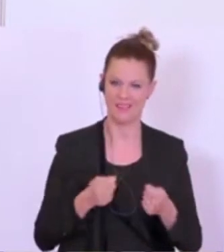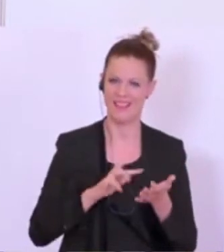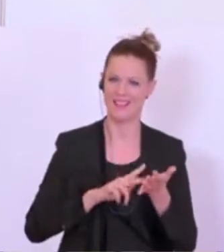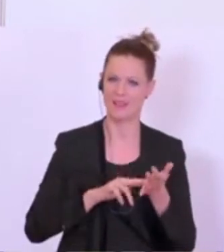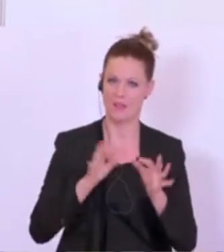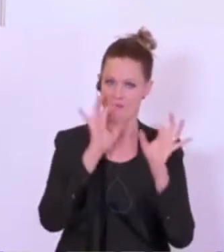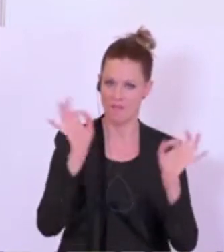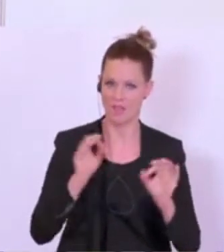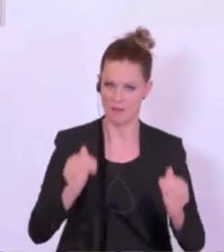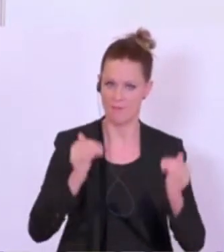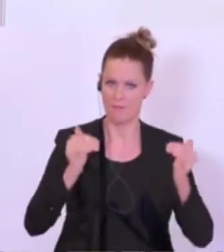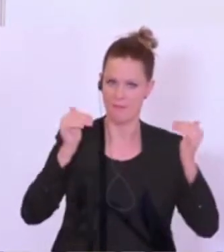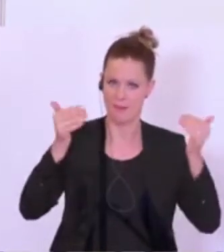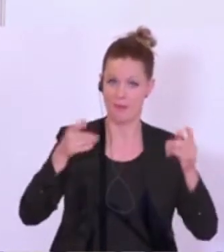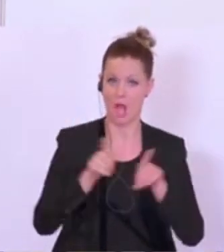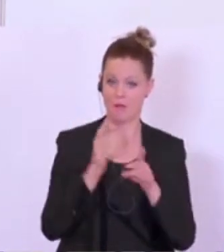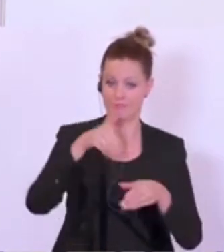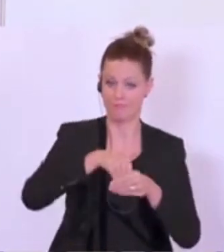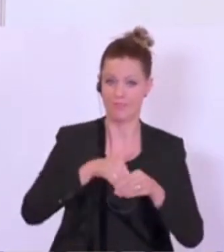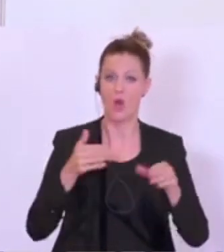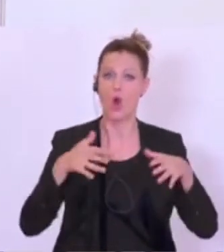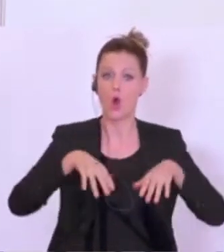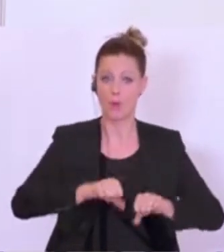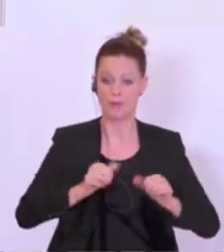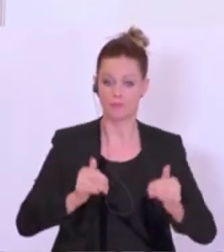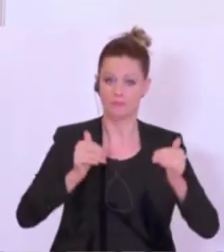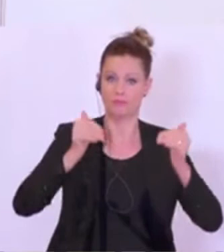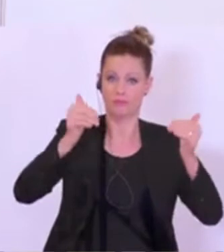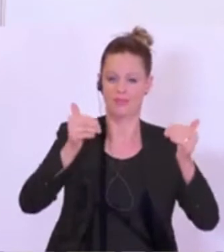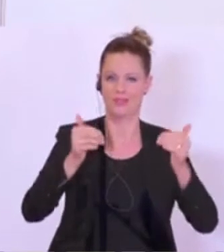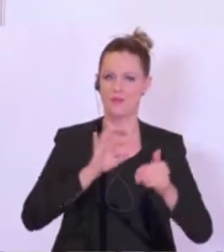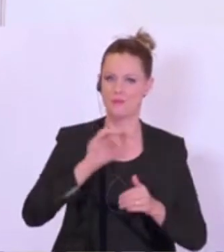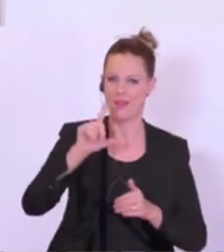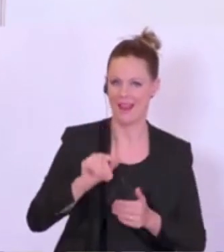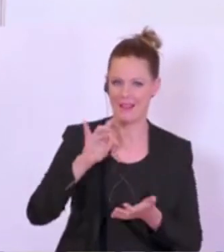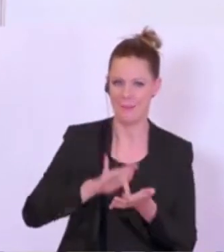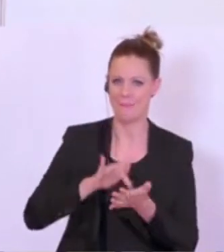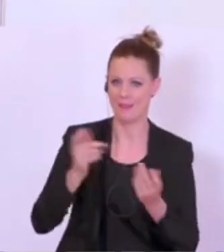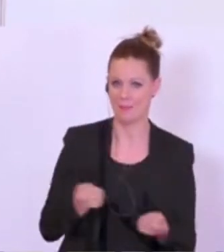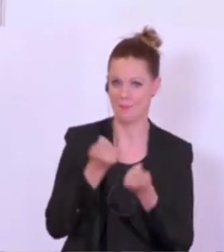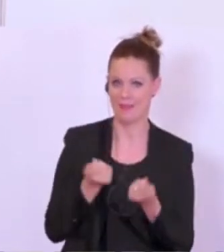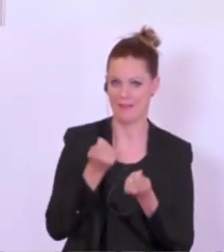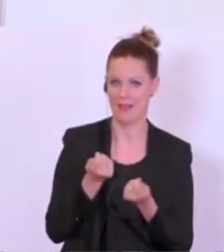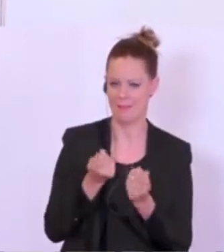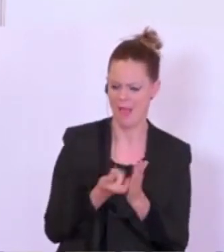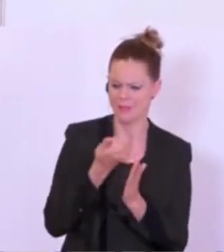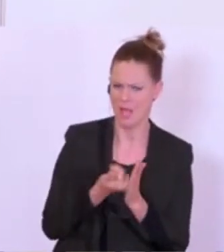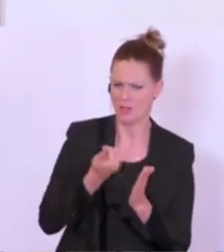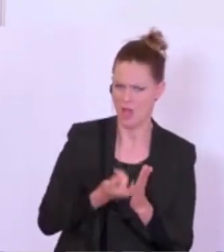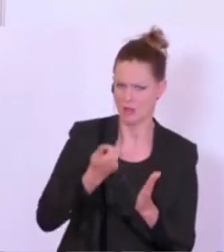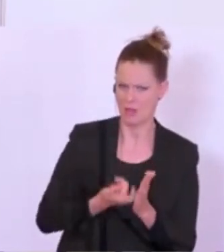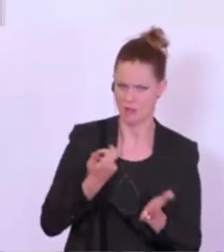digitalen Fähigkeiten und Kompetenzen für österreichische Klein- und Mittelunternehmen abzuleiten. Dabei ging es